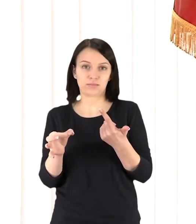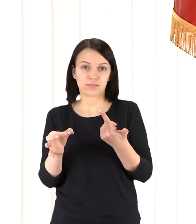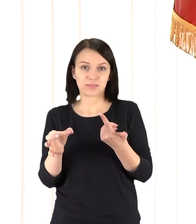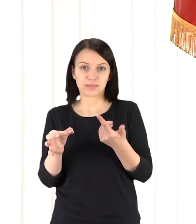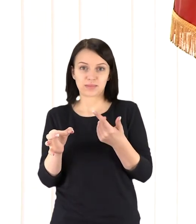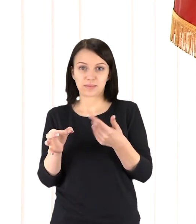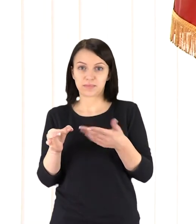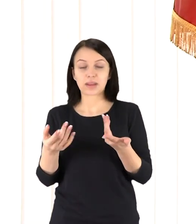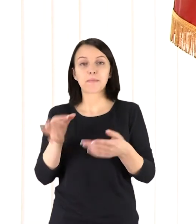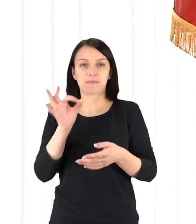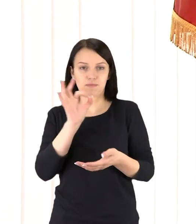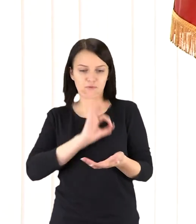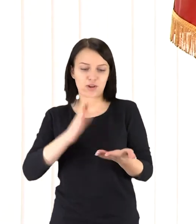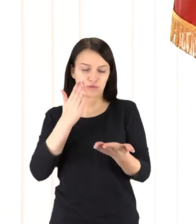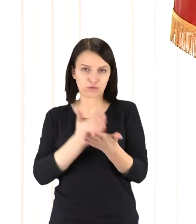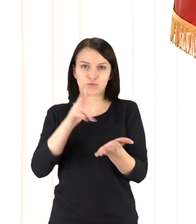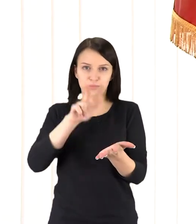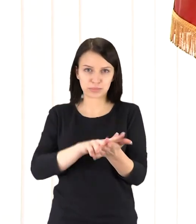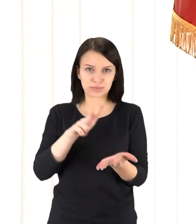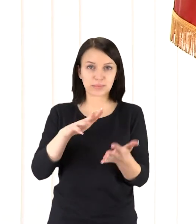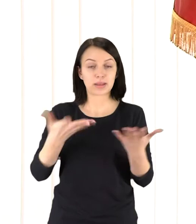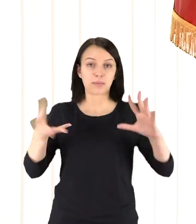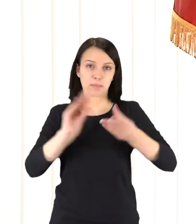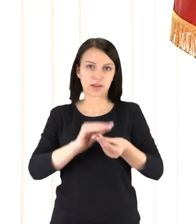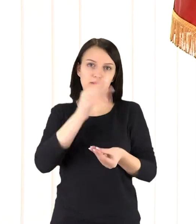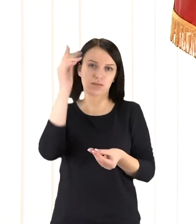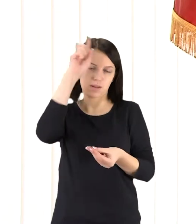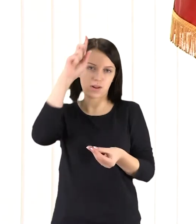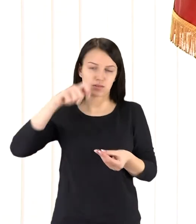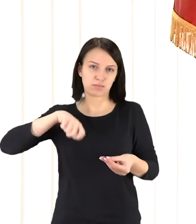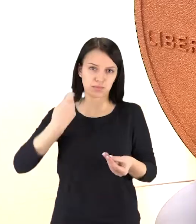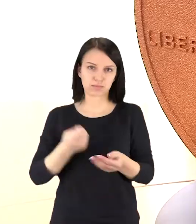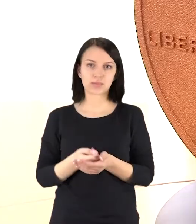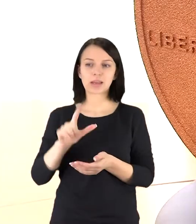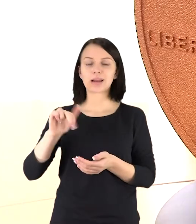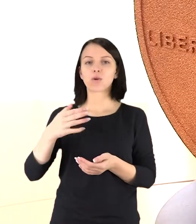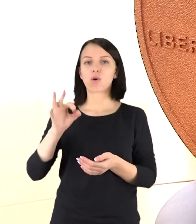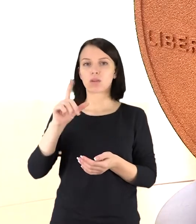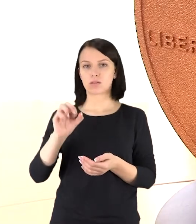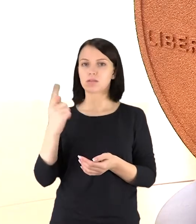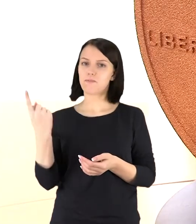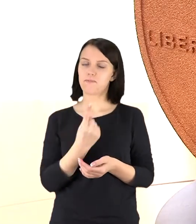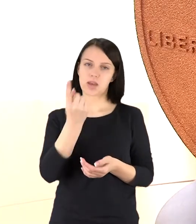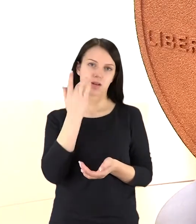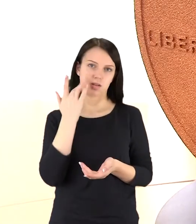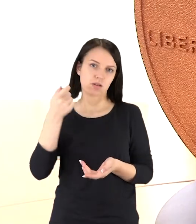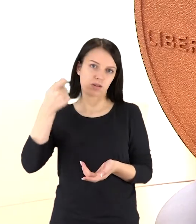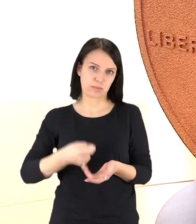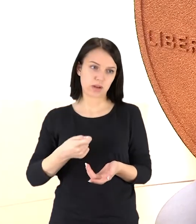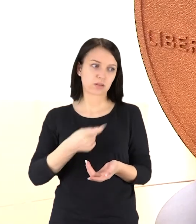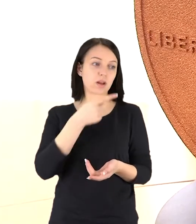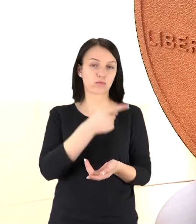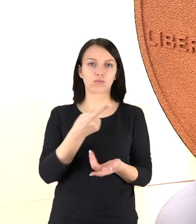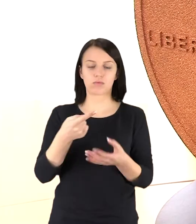ta prasme, yra padengtas tam tikrą vertę, jis yra nuostolingas šaliai. Abraomas Lincolnas – vienintelis Amerikos